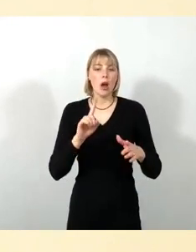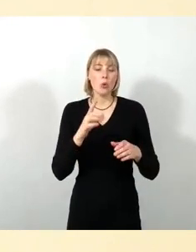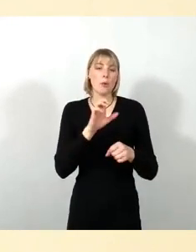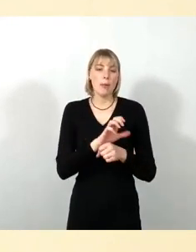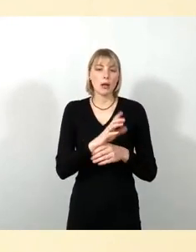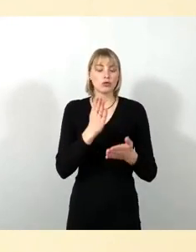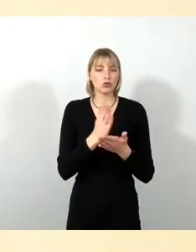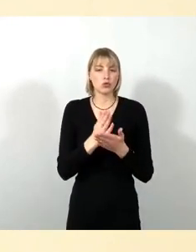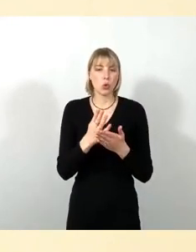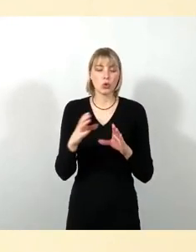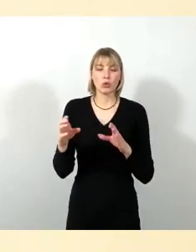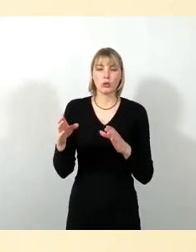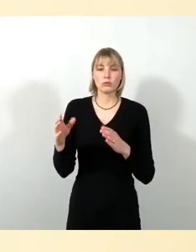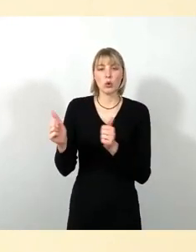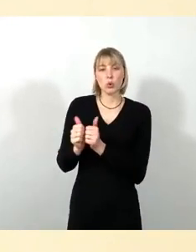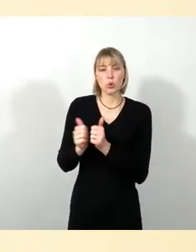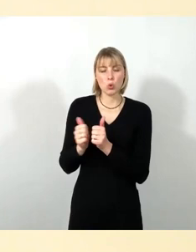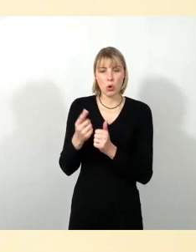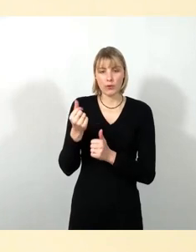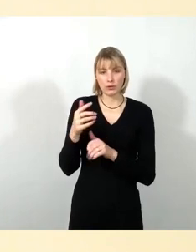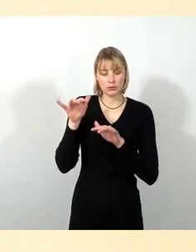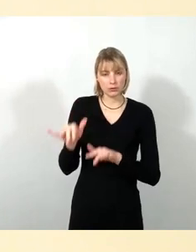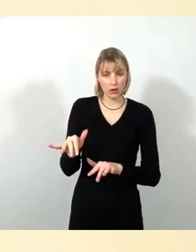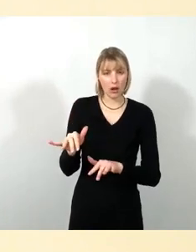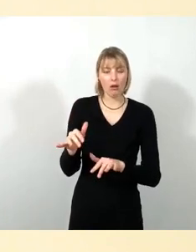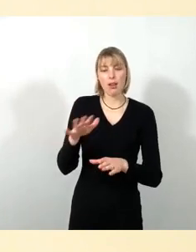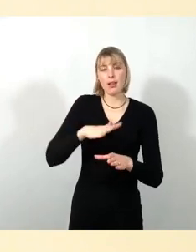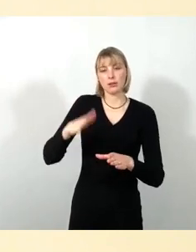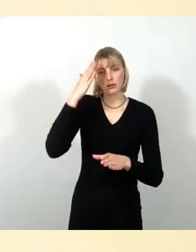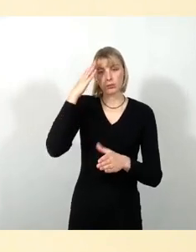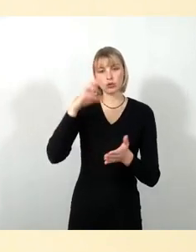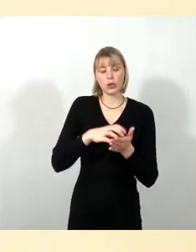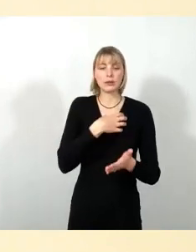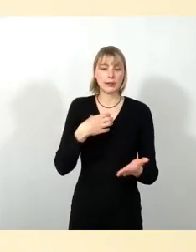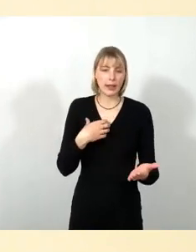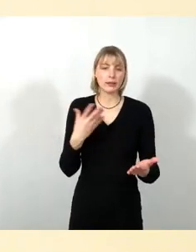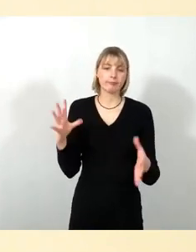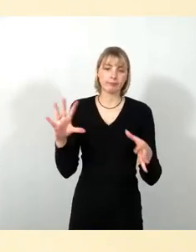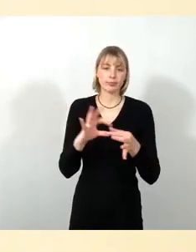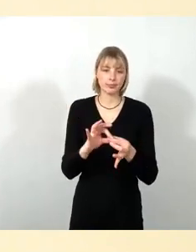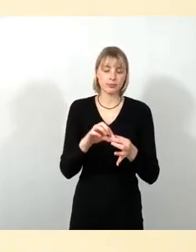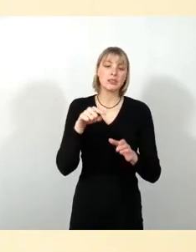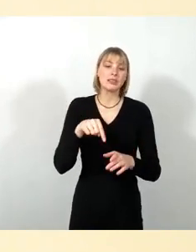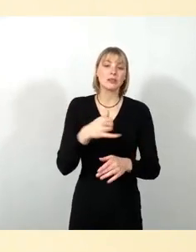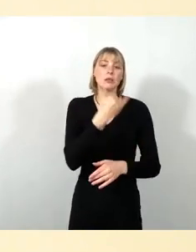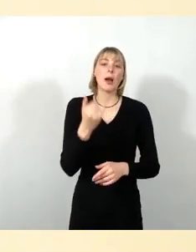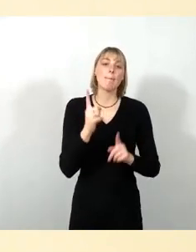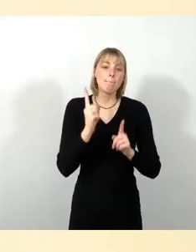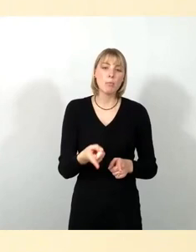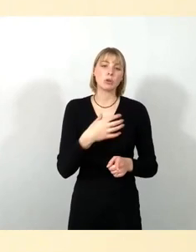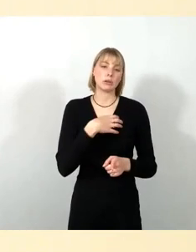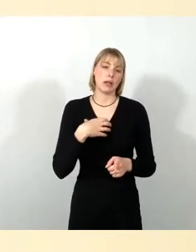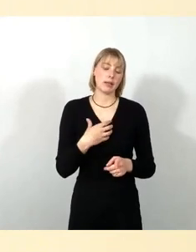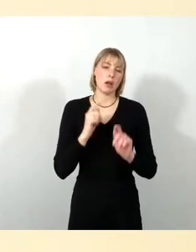gesicherten Eigenanteil der Landeshauptstadt Dresden. Hier muss die Landeshauptstadt in diesem Jahr einen Antrag noch mal auf